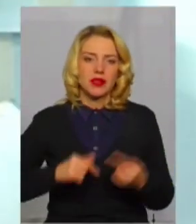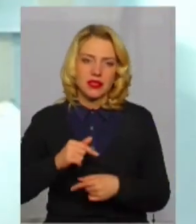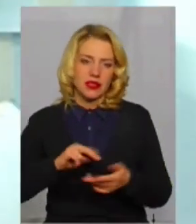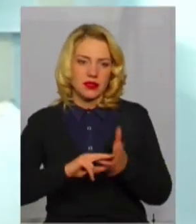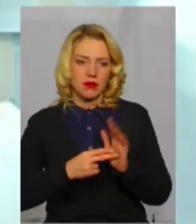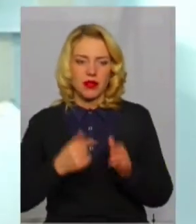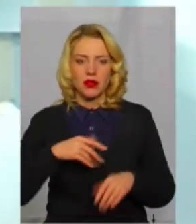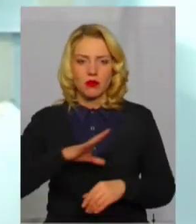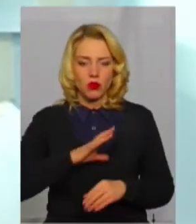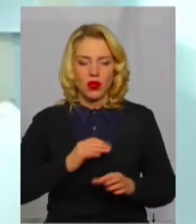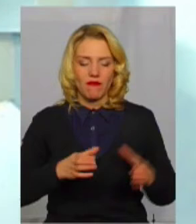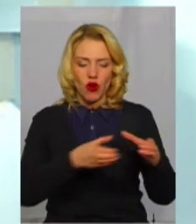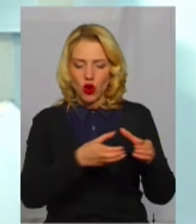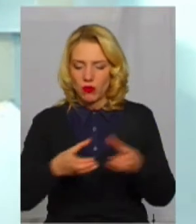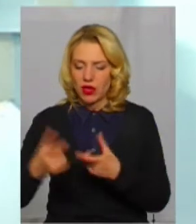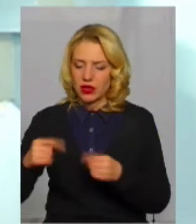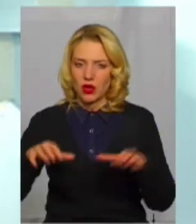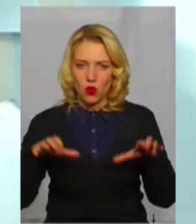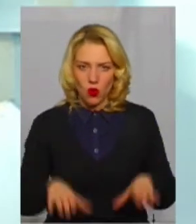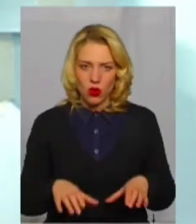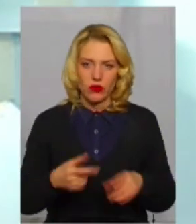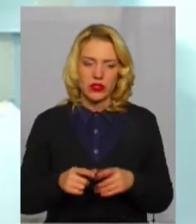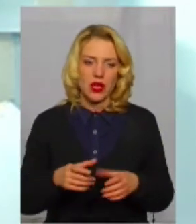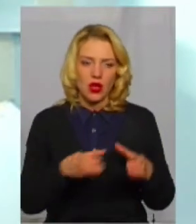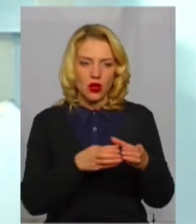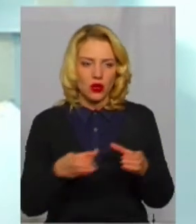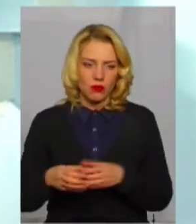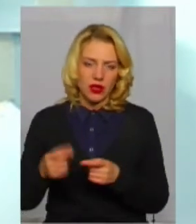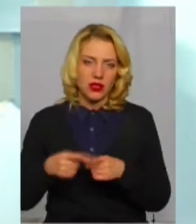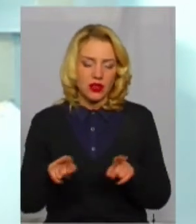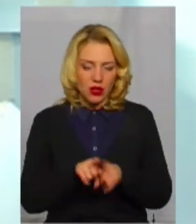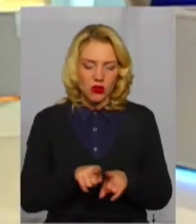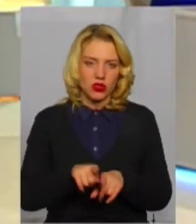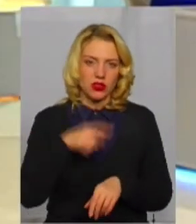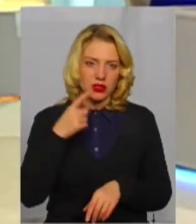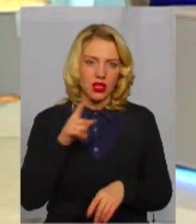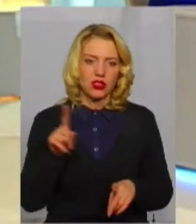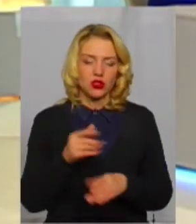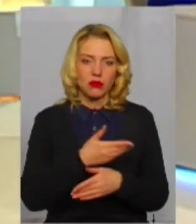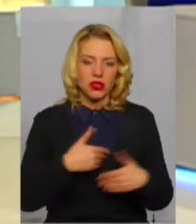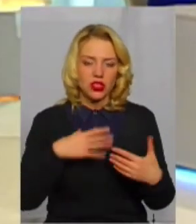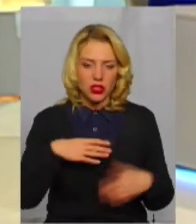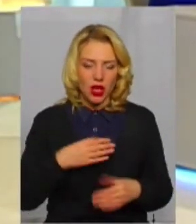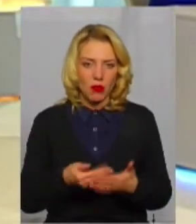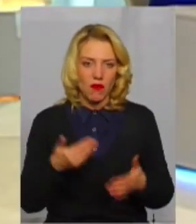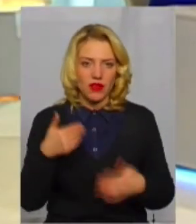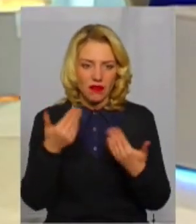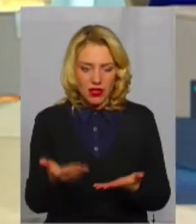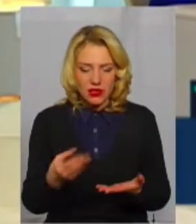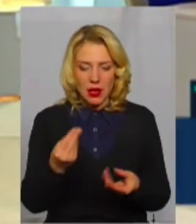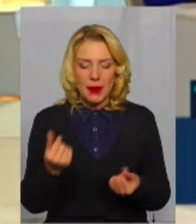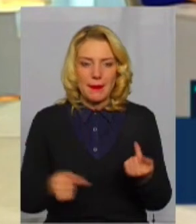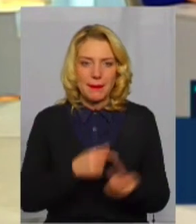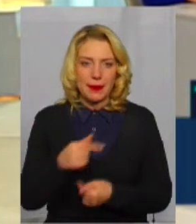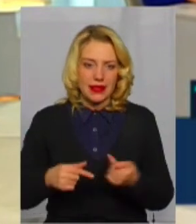громадах, де голови громад, і Камінський Антон Петрович, і Веліна Заяць, вони теж казали, що чекаємо від вас бізнес